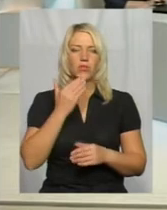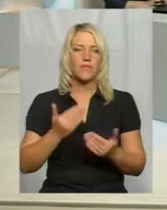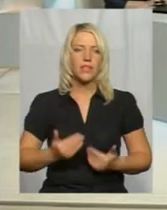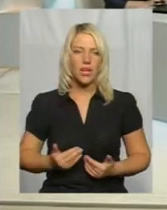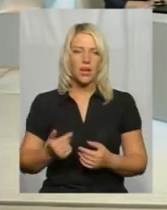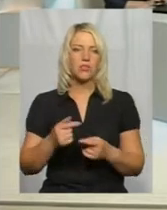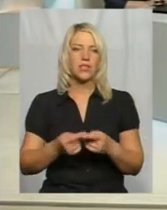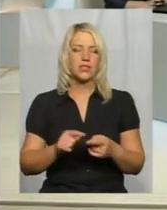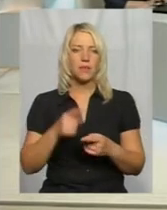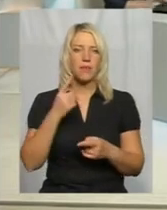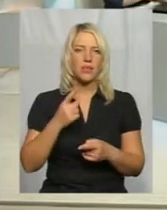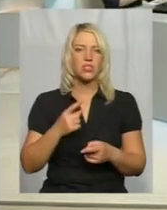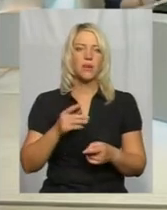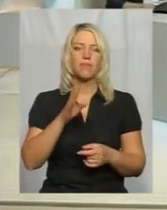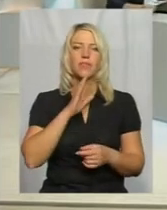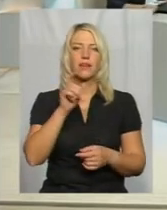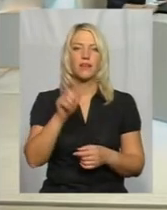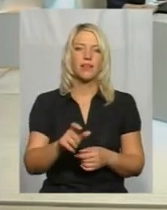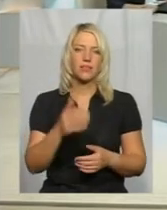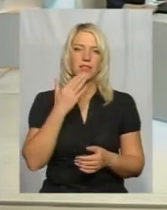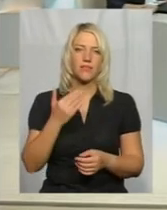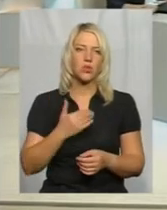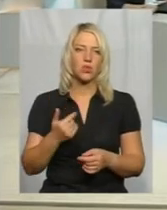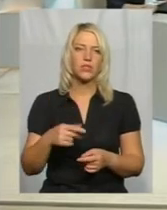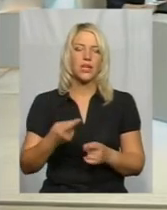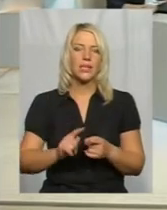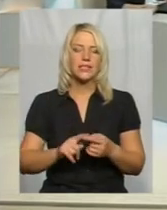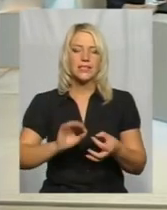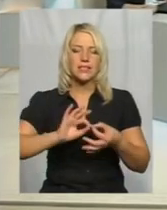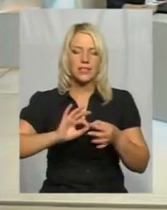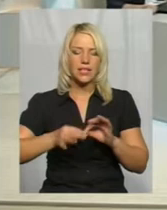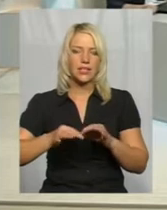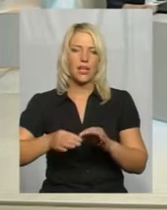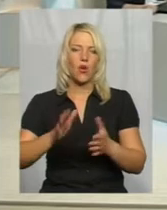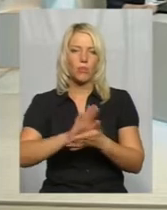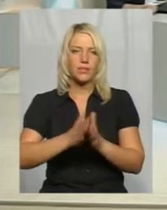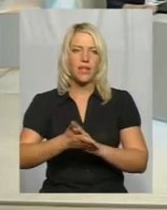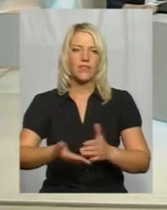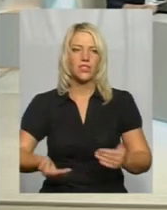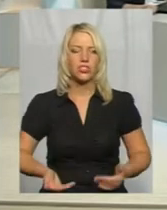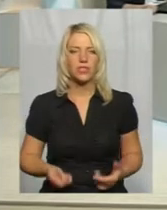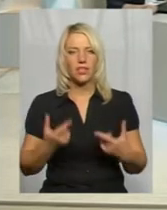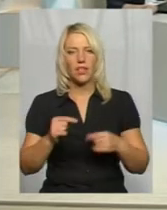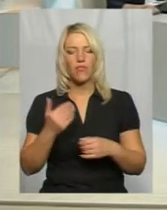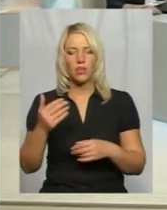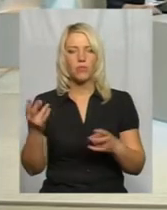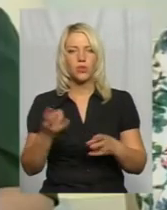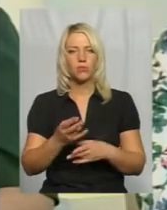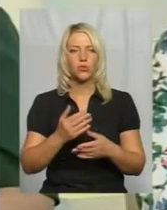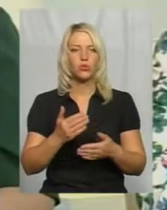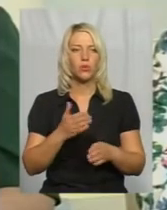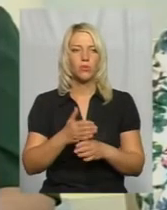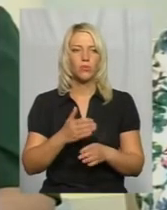нас перша, ну клієнтка назвернулася, це скрутні обставини життя, де вони потребують допомоги.